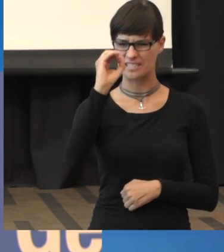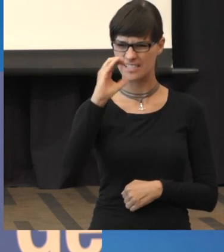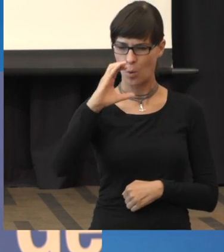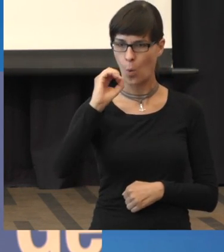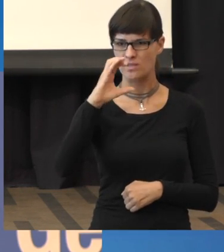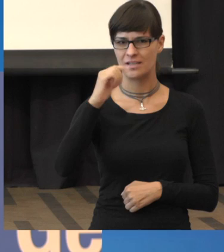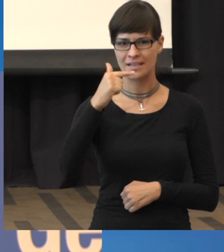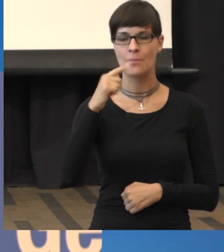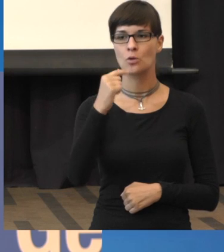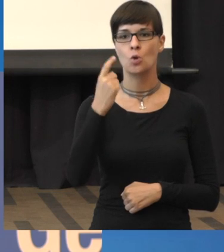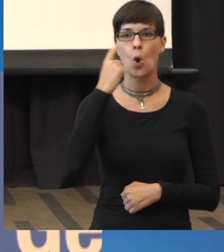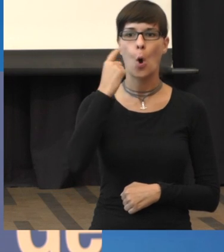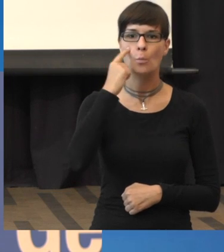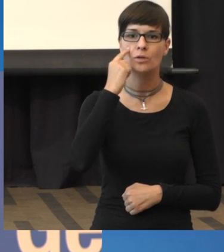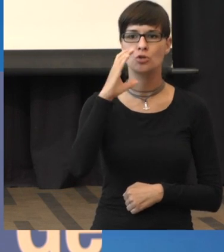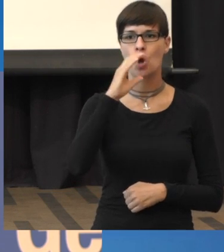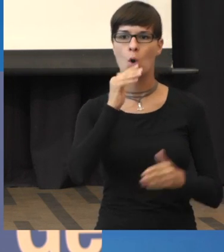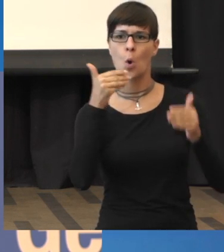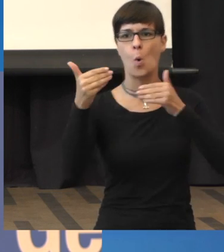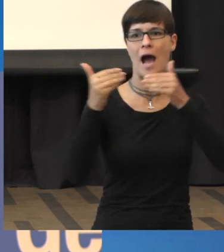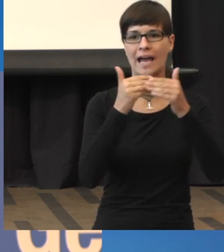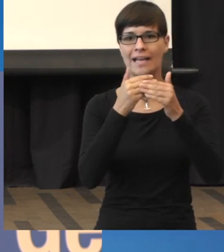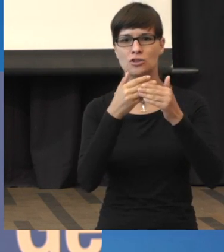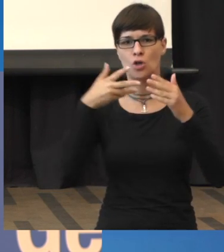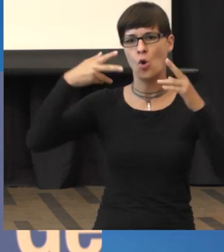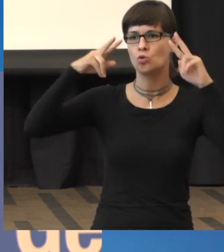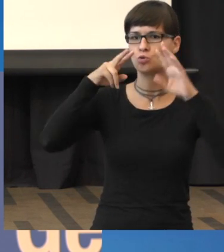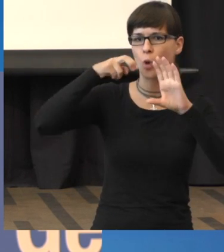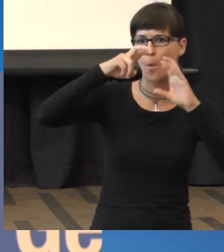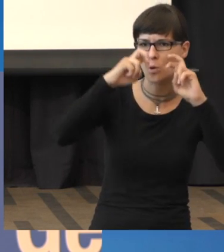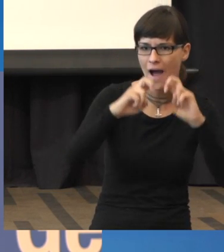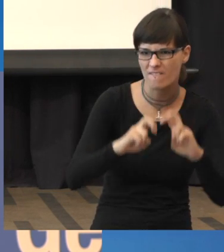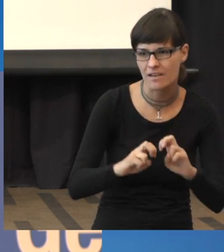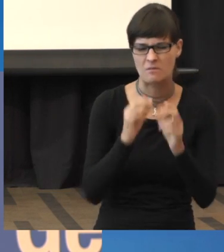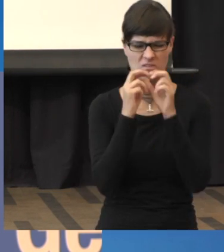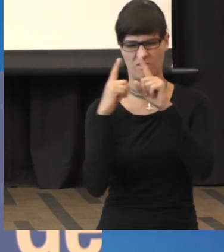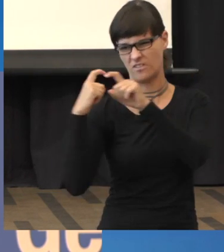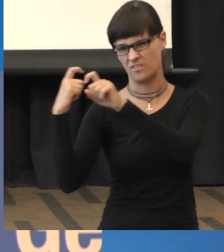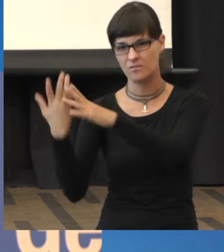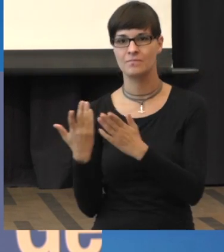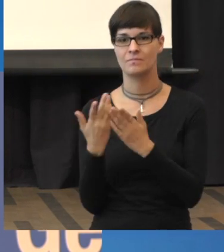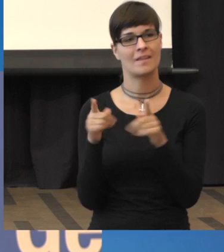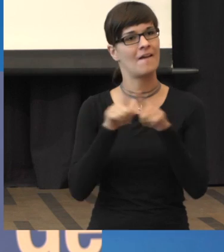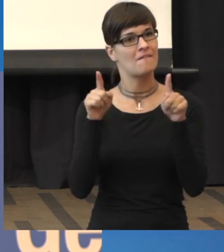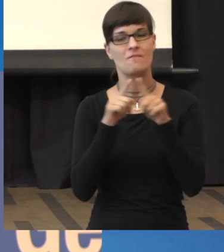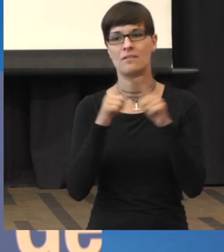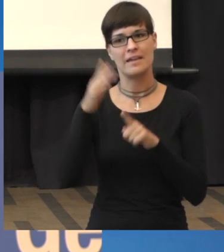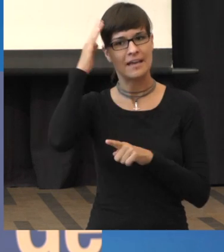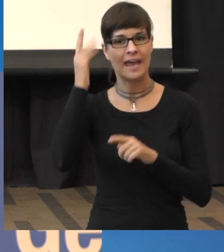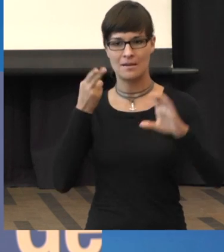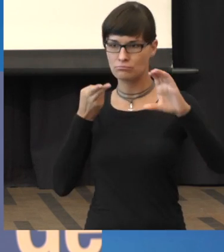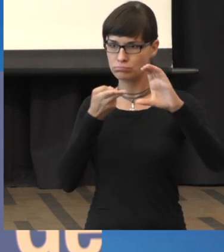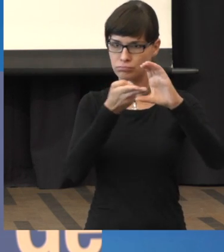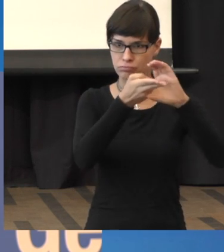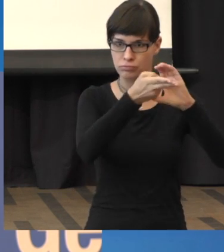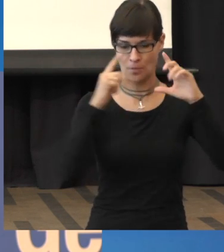optische Kohärenz, Tomografie, klingt ziemlich kompliziert. Ist so etwas Ähnliches, ich sage immer, ist wie so ein Kernspinnen von der Netzhaut.